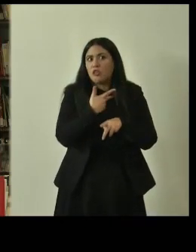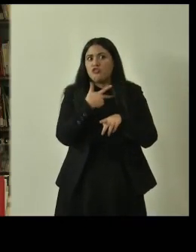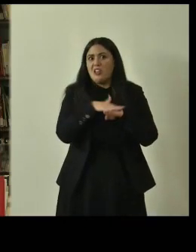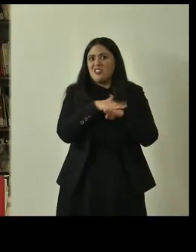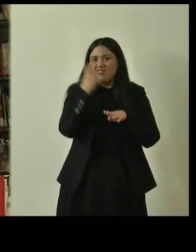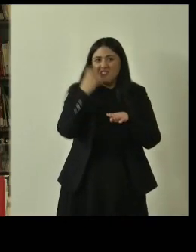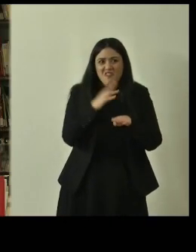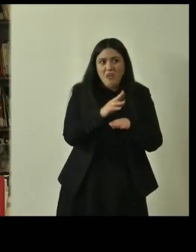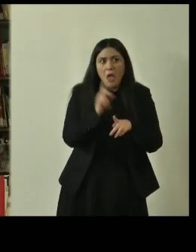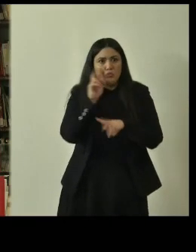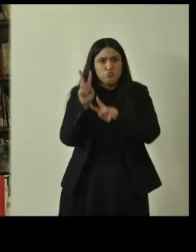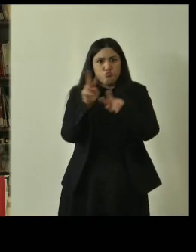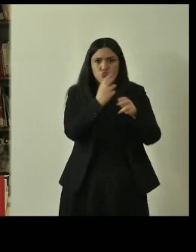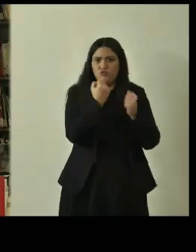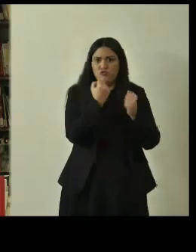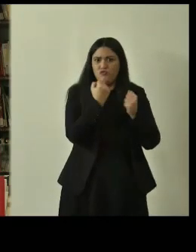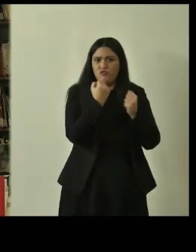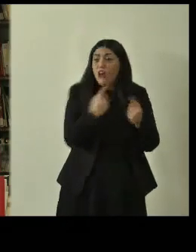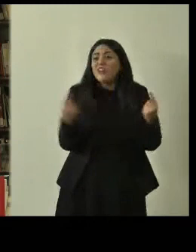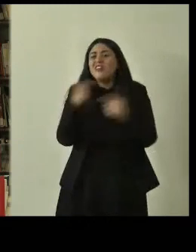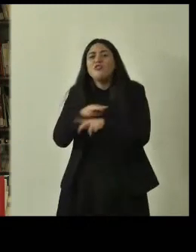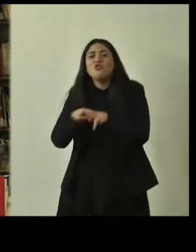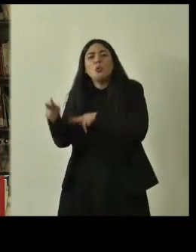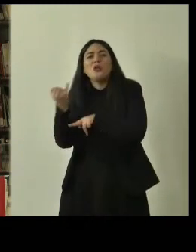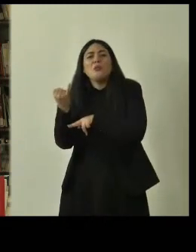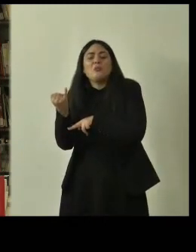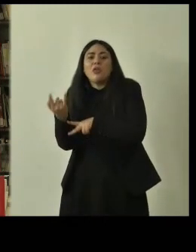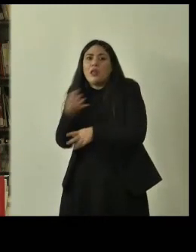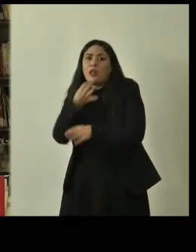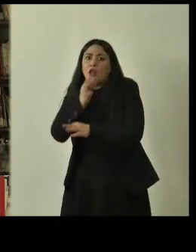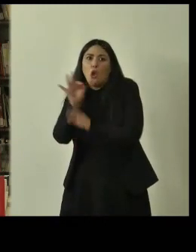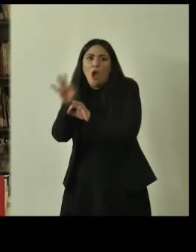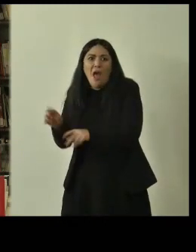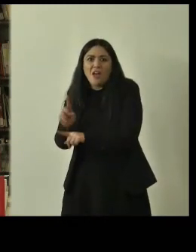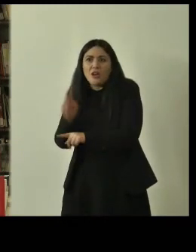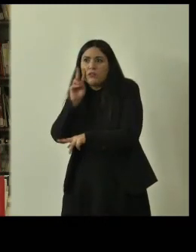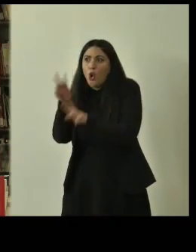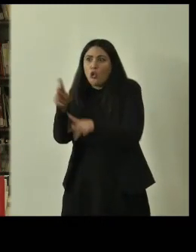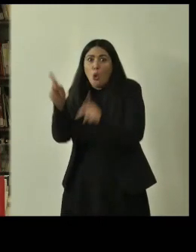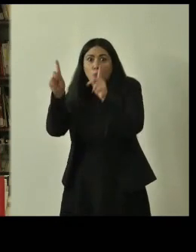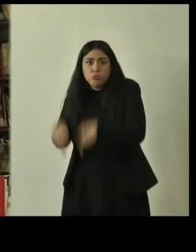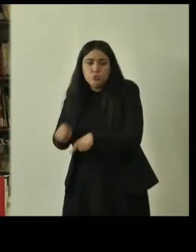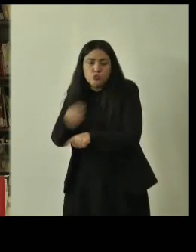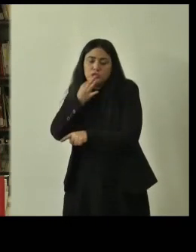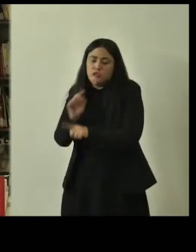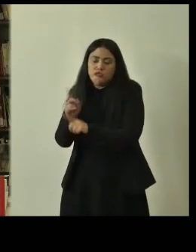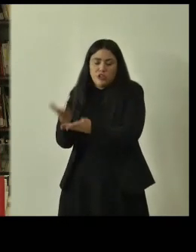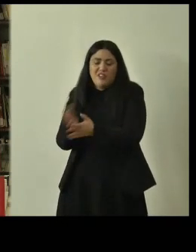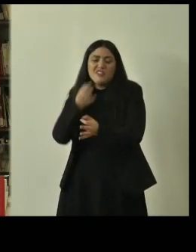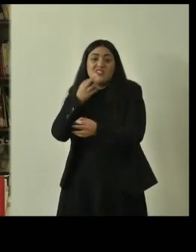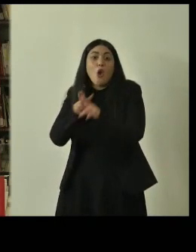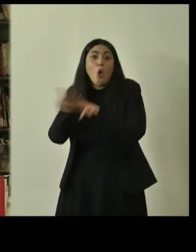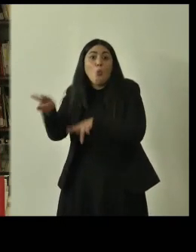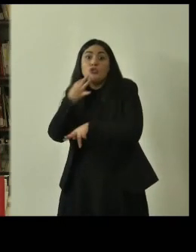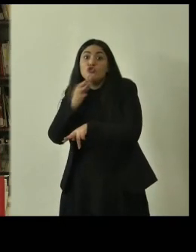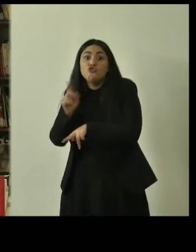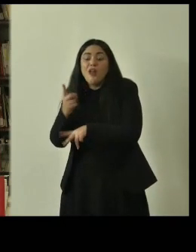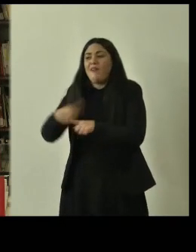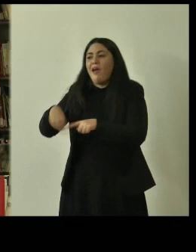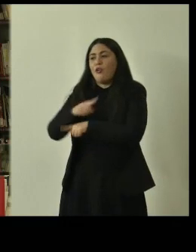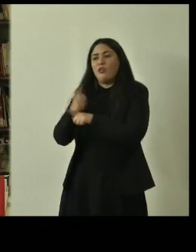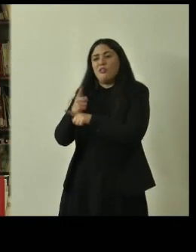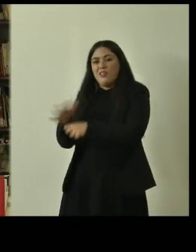verde quindi sono sul pezzo, abbiamo dei comuni piccoli che non ce la fanno a stare dietro anche a questa materia quindi dove non arriva il comune dobbiamo trovare il modo